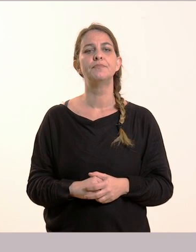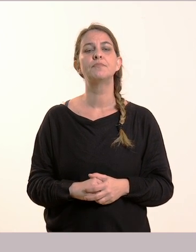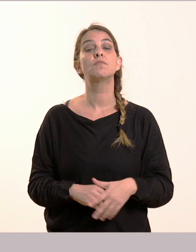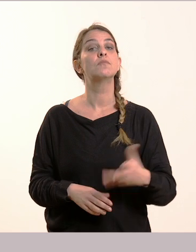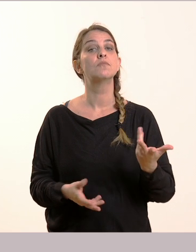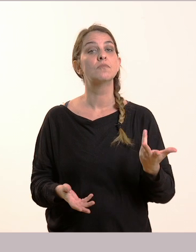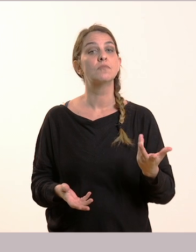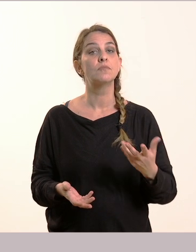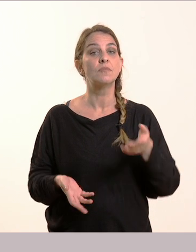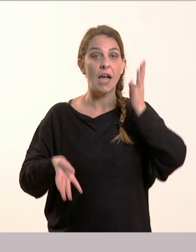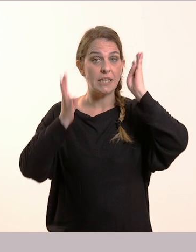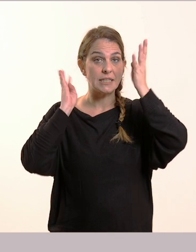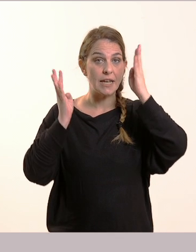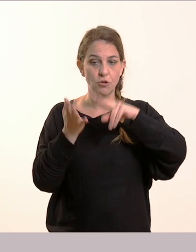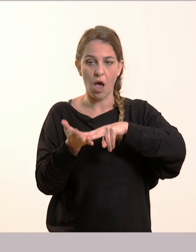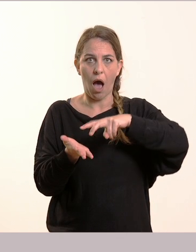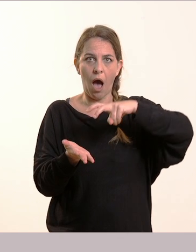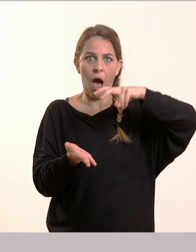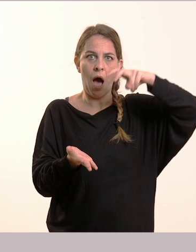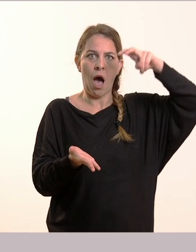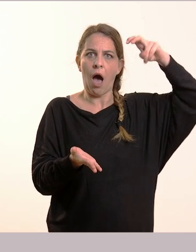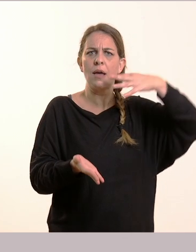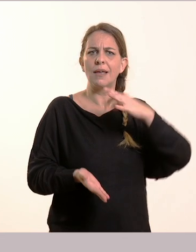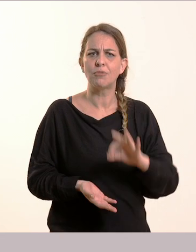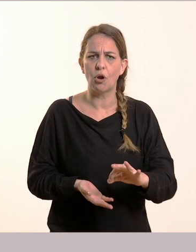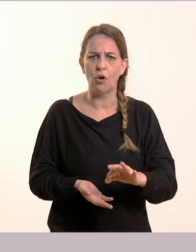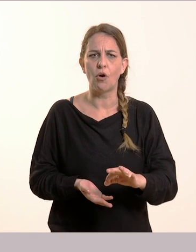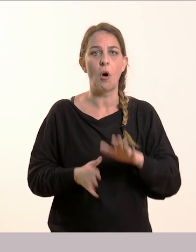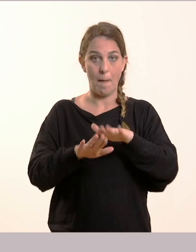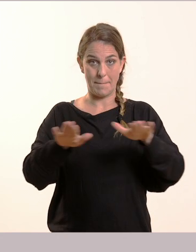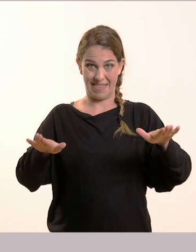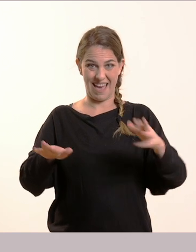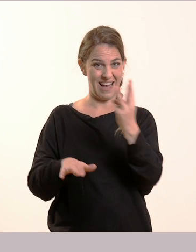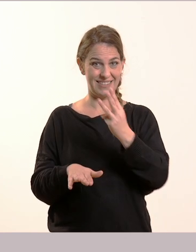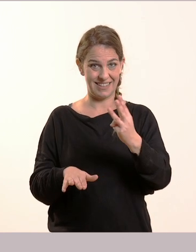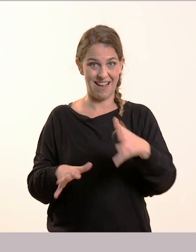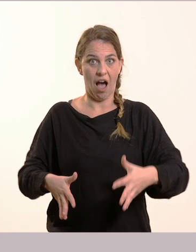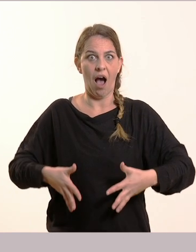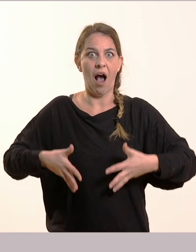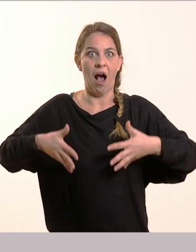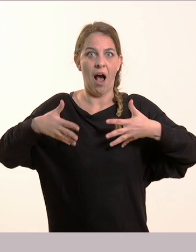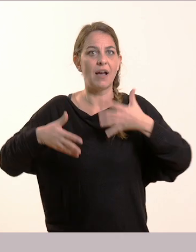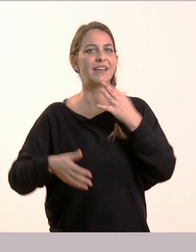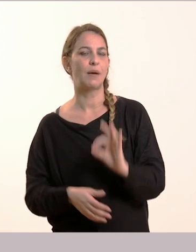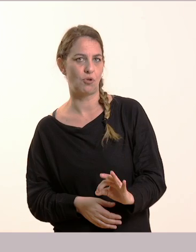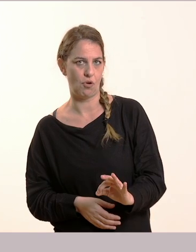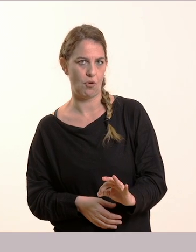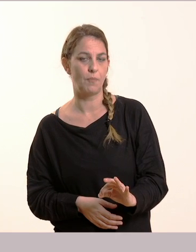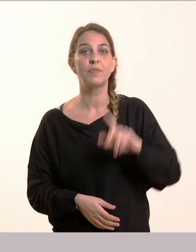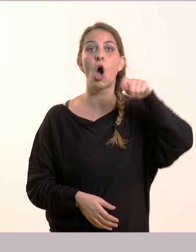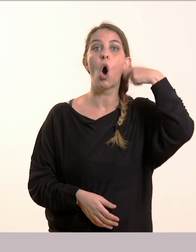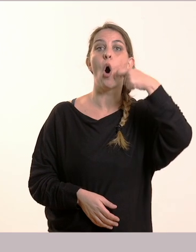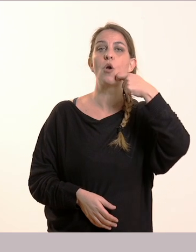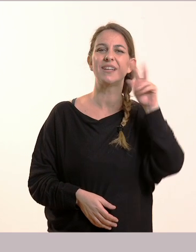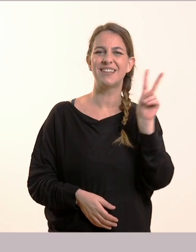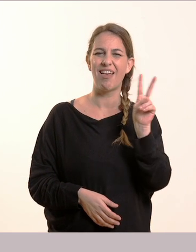πετάστασί σύννεφα. Γιατί ενθουσιάστηκαν τα παιδιά. Οι γονείς του Σέργιου δάκρυσαν επειδή λυπήθηκαν. Ποιο